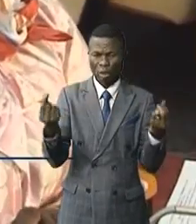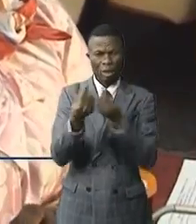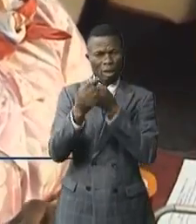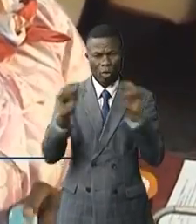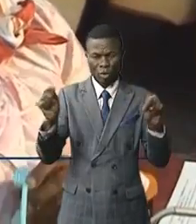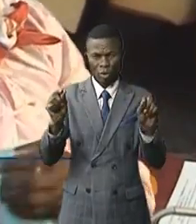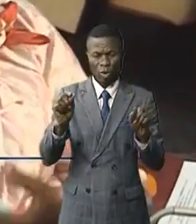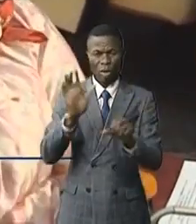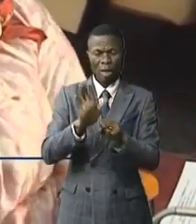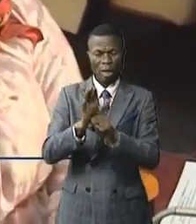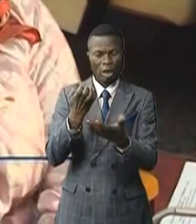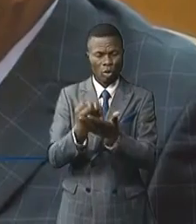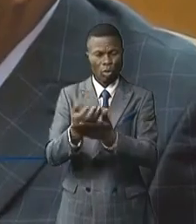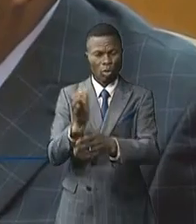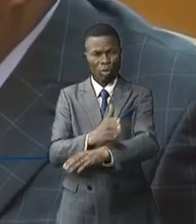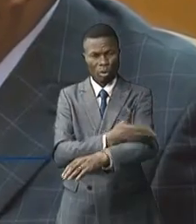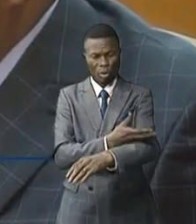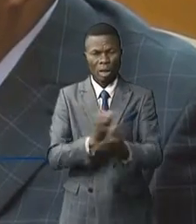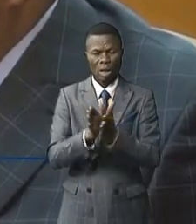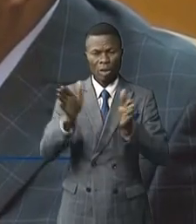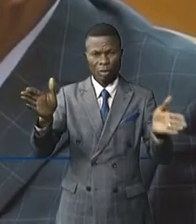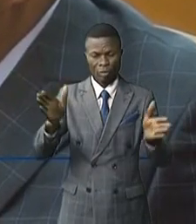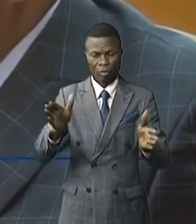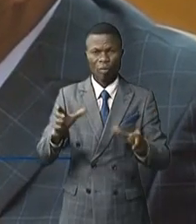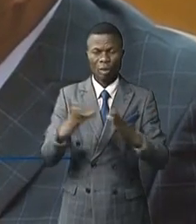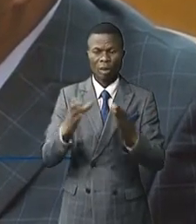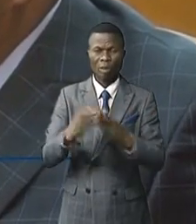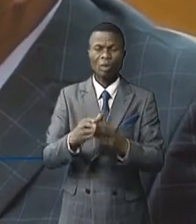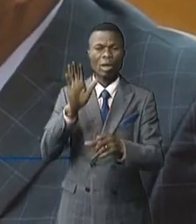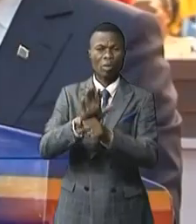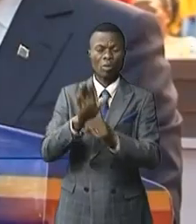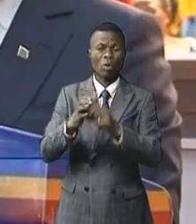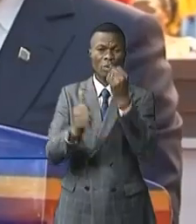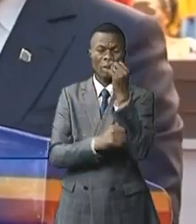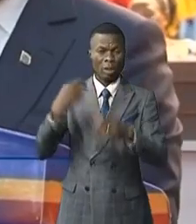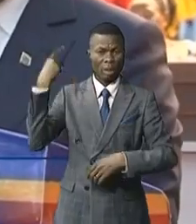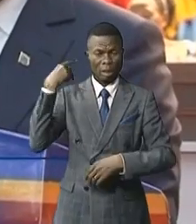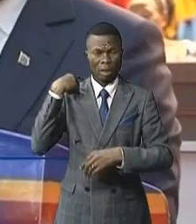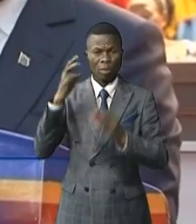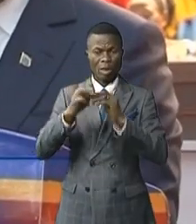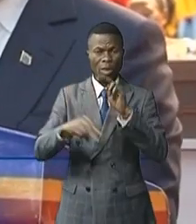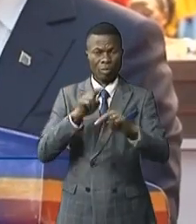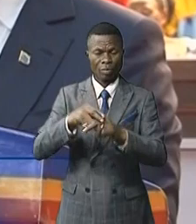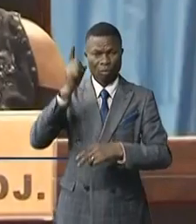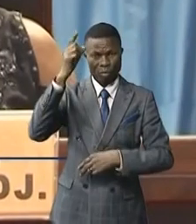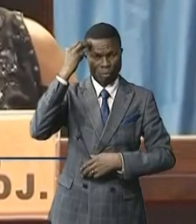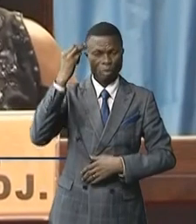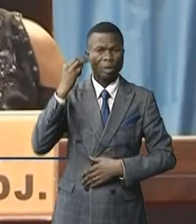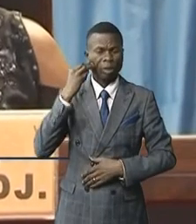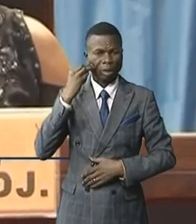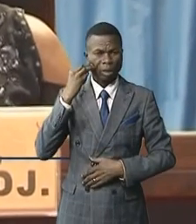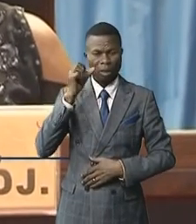diversification de l'économie. Avec la configuration de la majorité à l'Assemblée nationale, le Premier ministre Jean-Michel